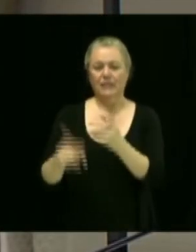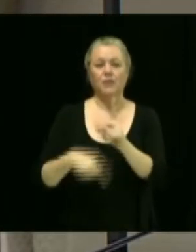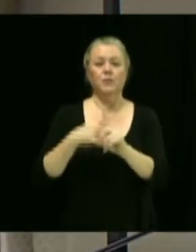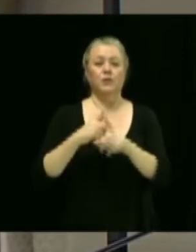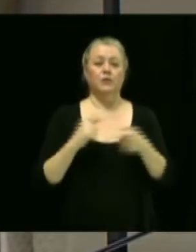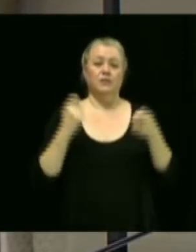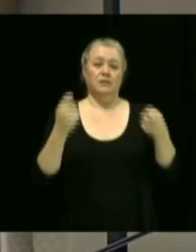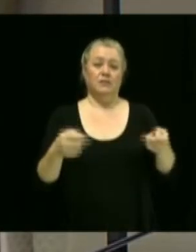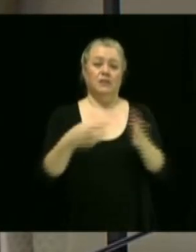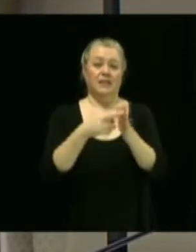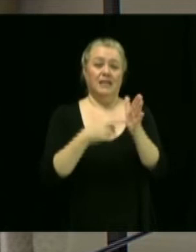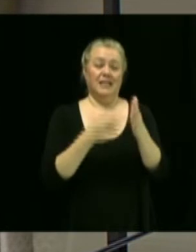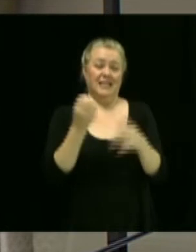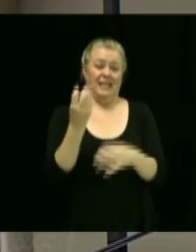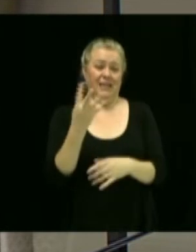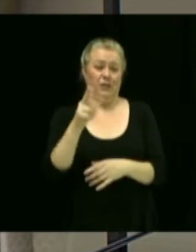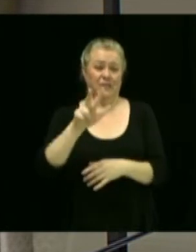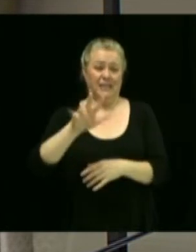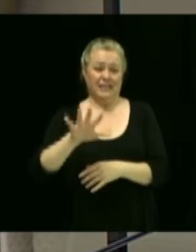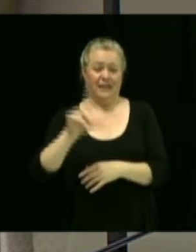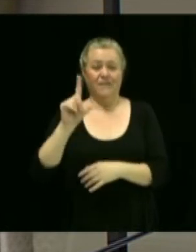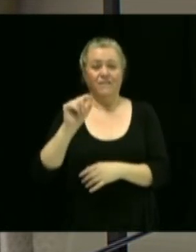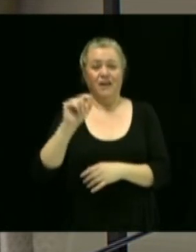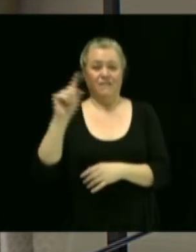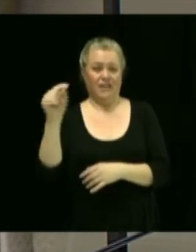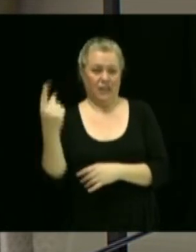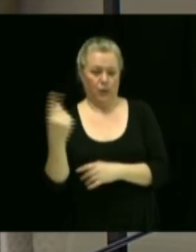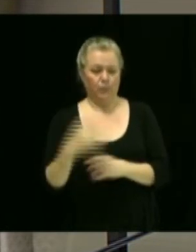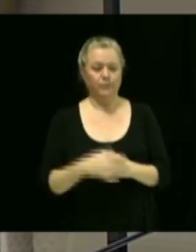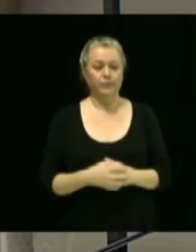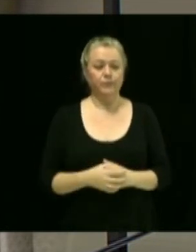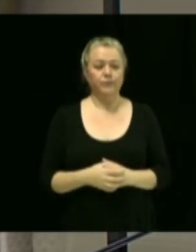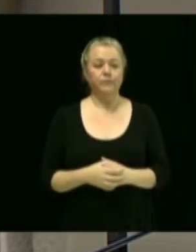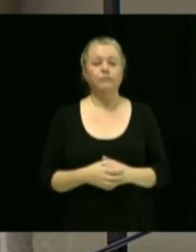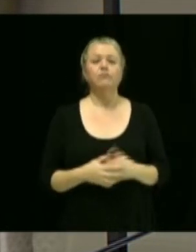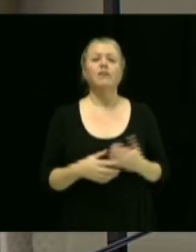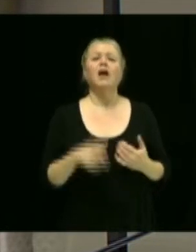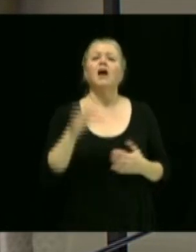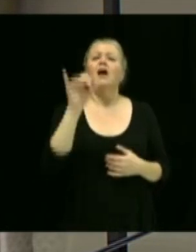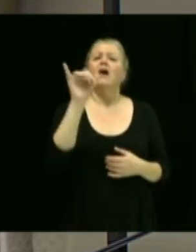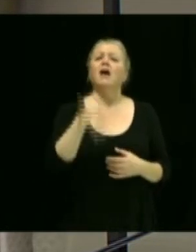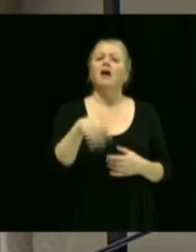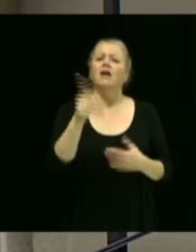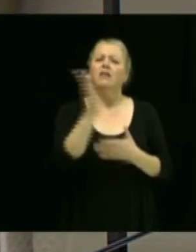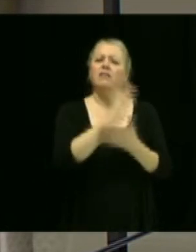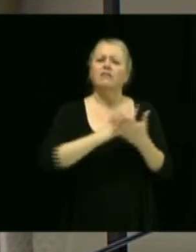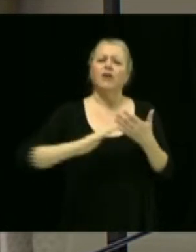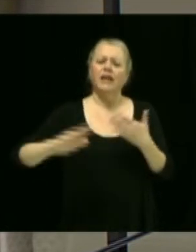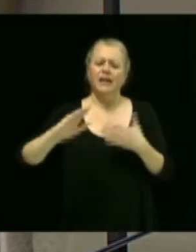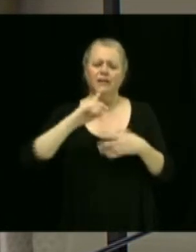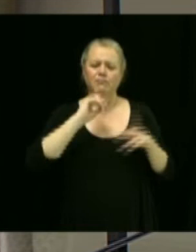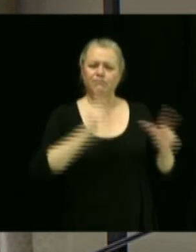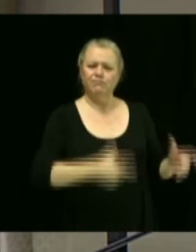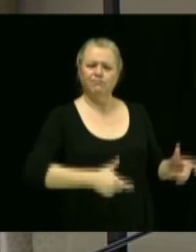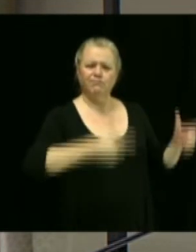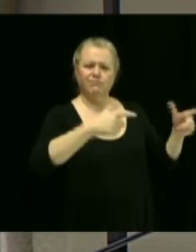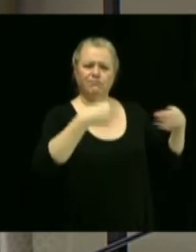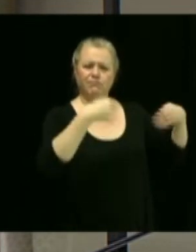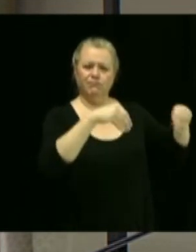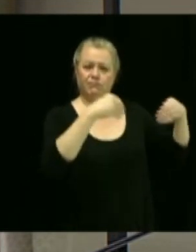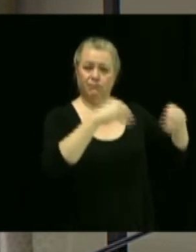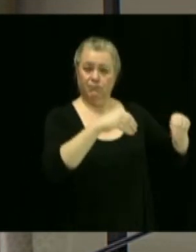-2021. Alors, dans ce cas-ci, il s'agit du volet établissements commerciaux, pardon, du nouveau programme de subvention qui vient remplacer